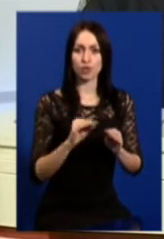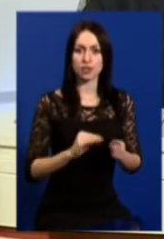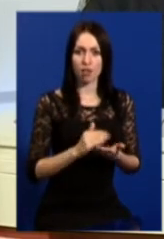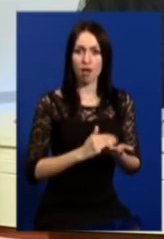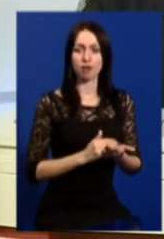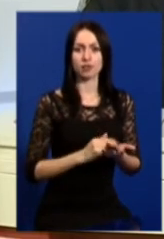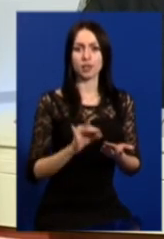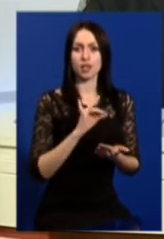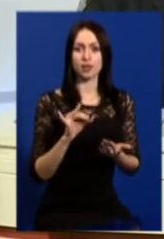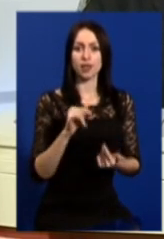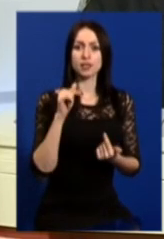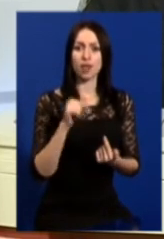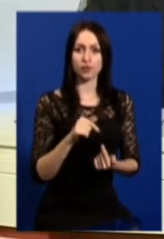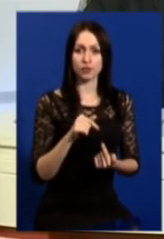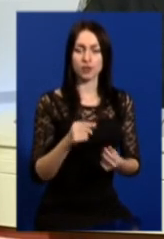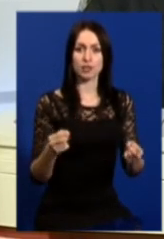і відповідними